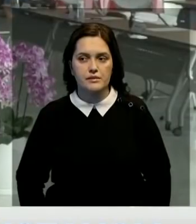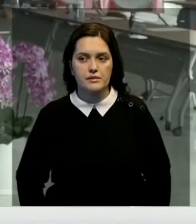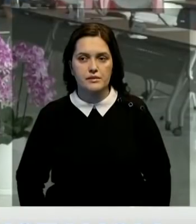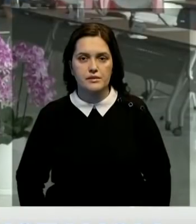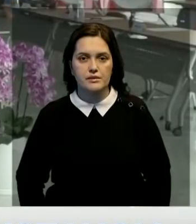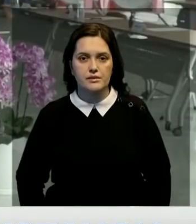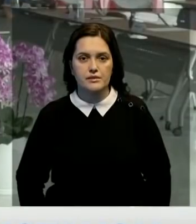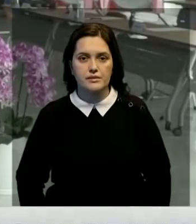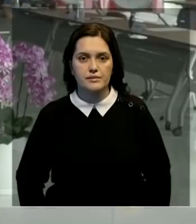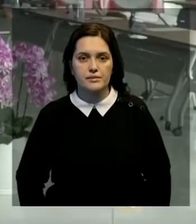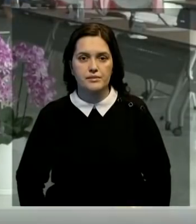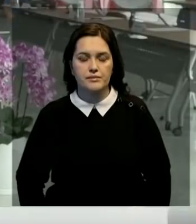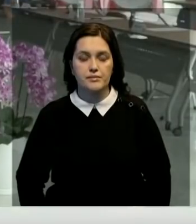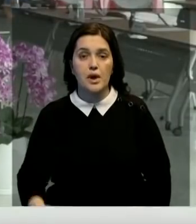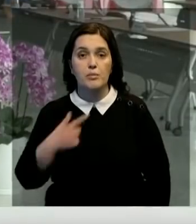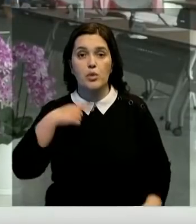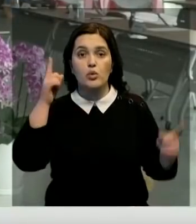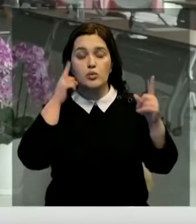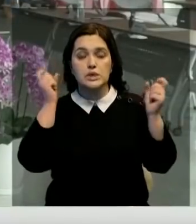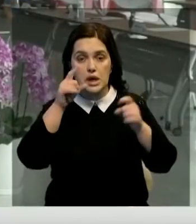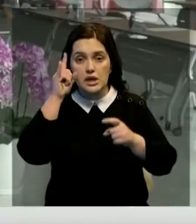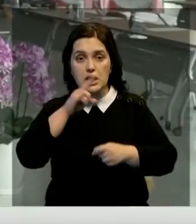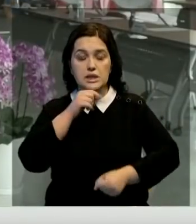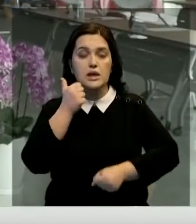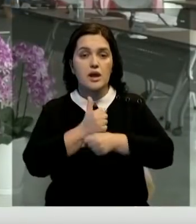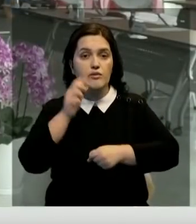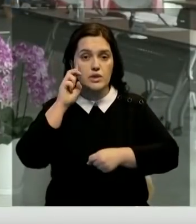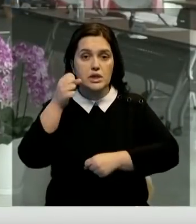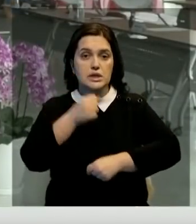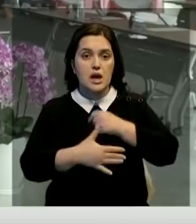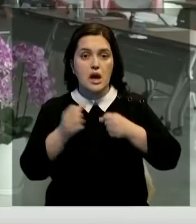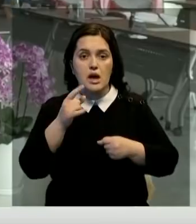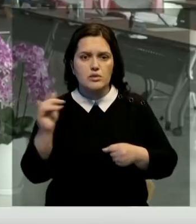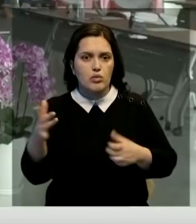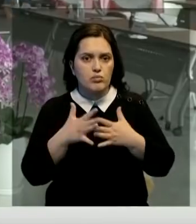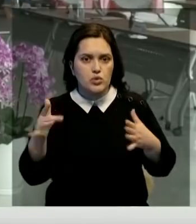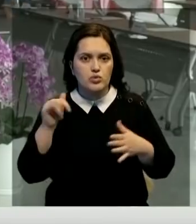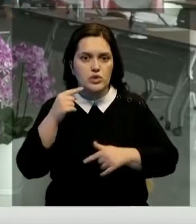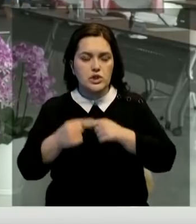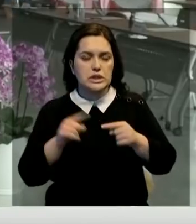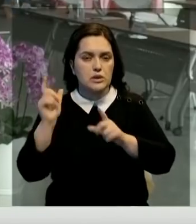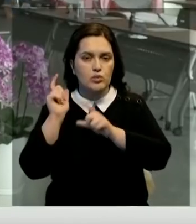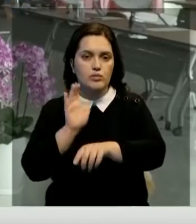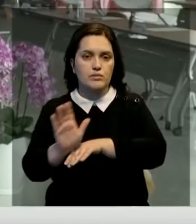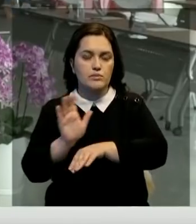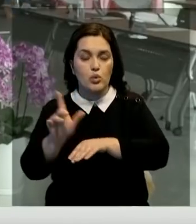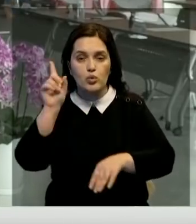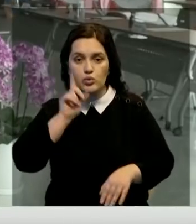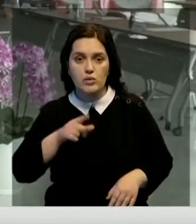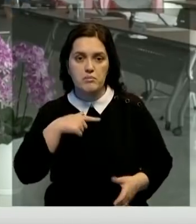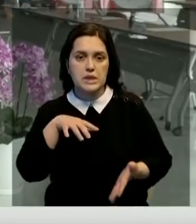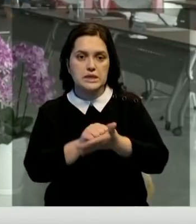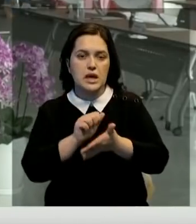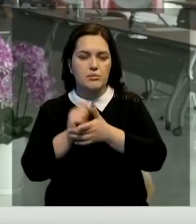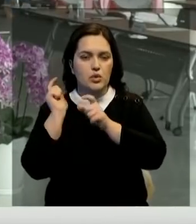Мы узнали Казахстан как главное государство в Центральной Азии с большими транзитными возможностями. Мы занимаемся логистикой.